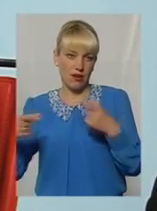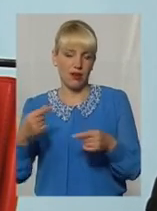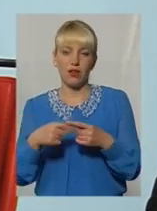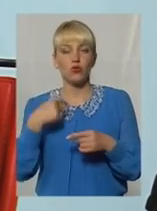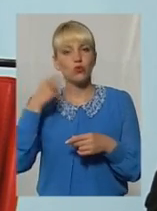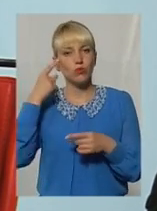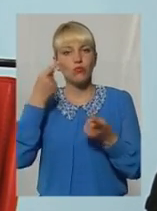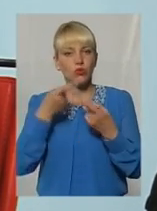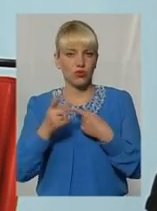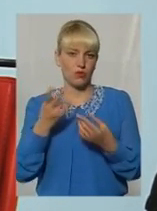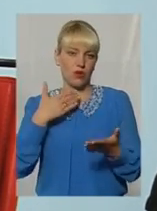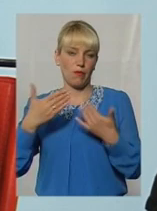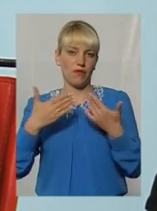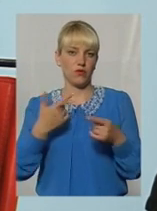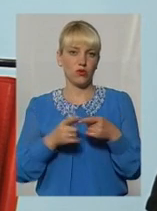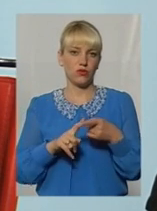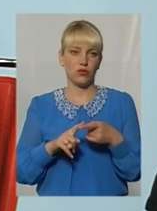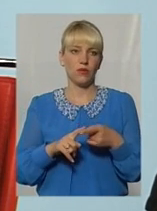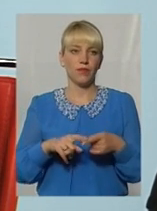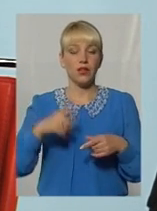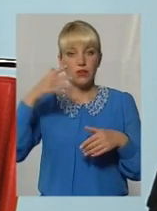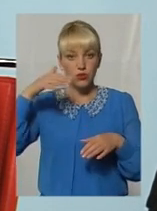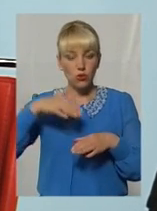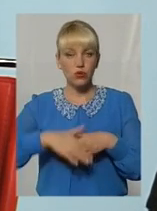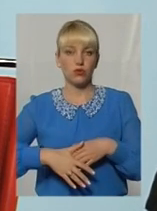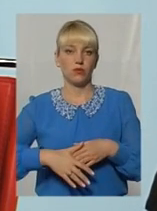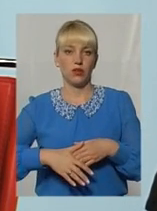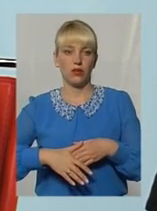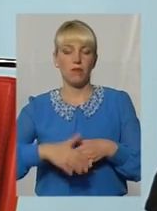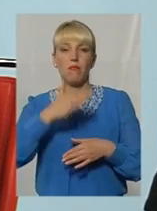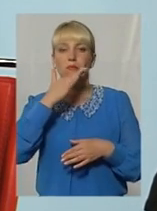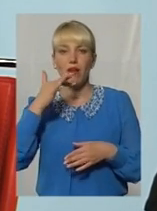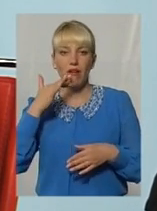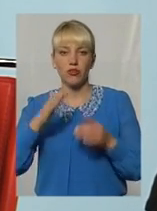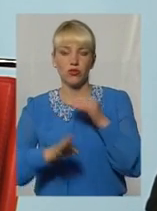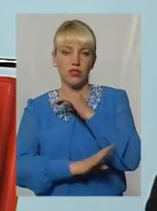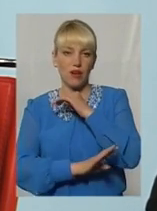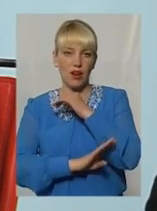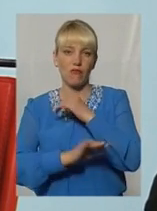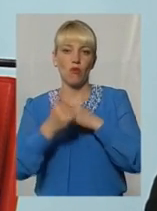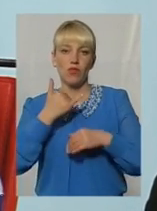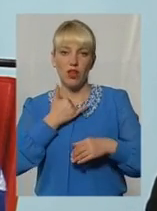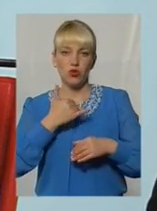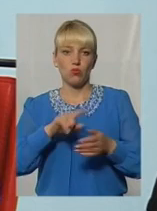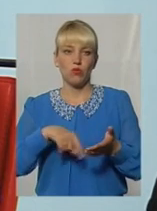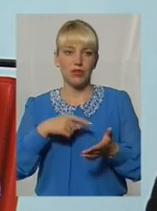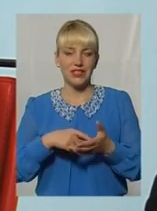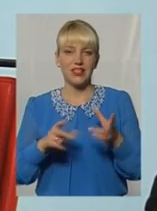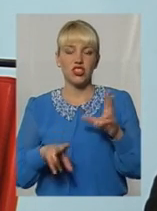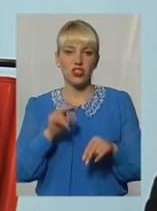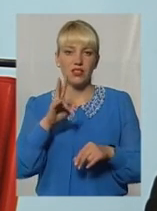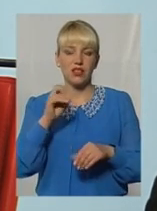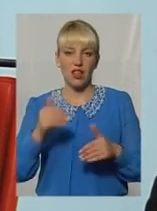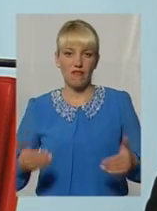використовувати. і, зрозуміло, багато деревам в нашому місті шанс на виживання,